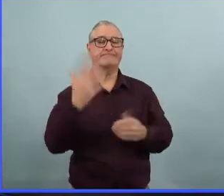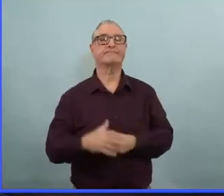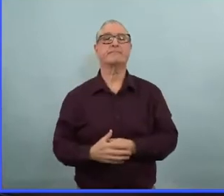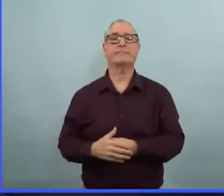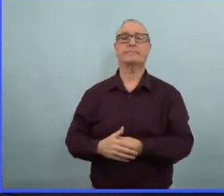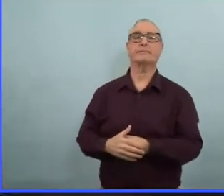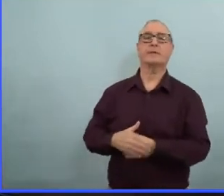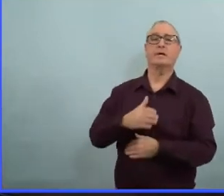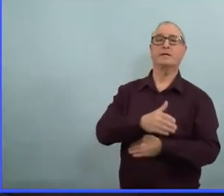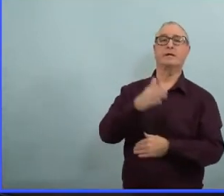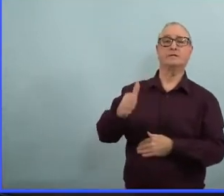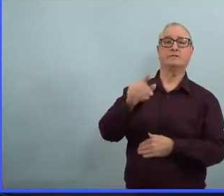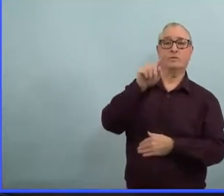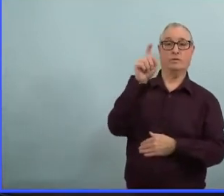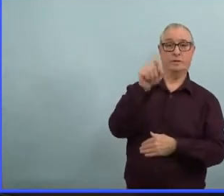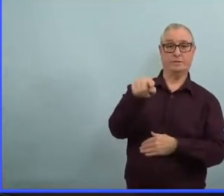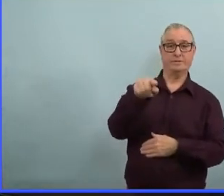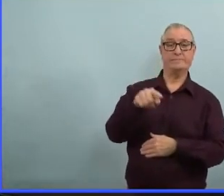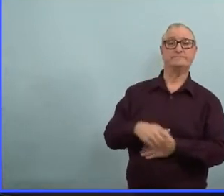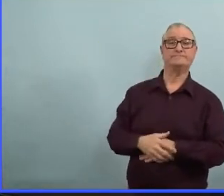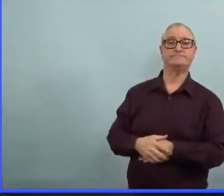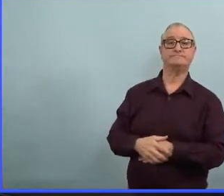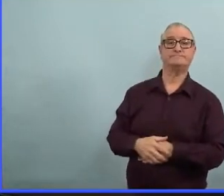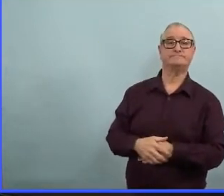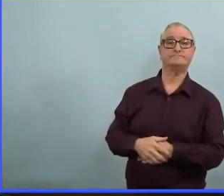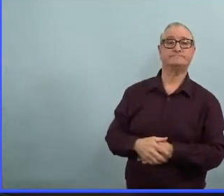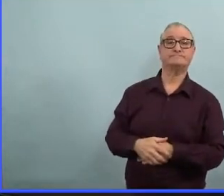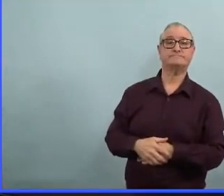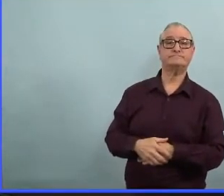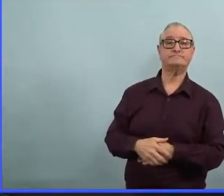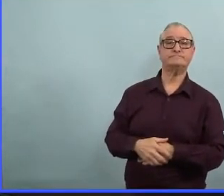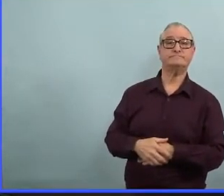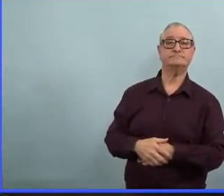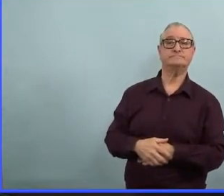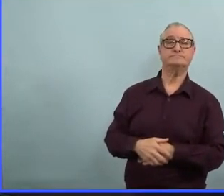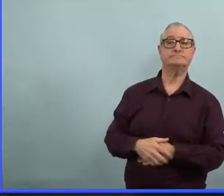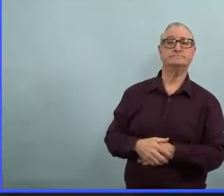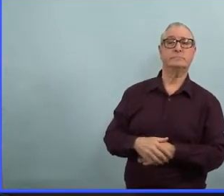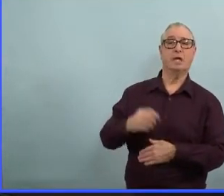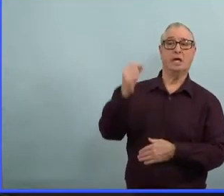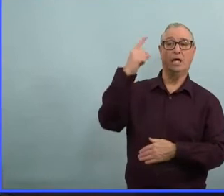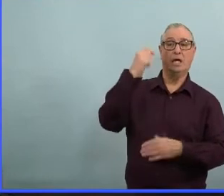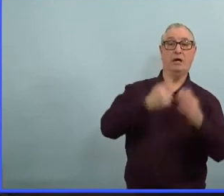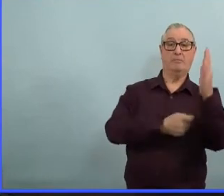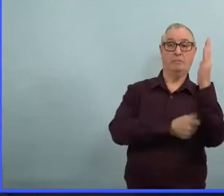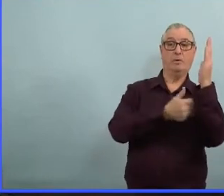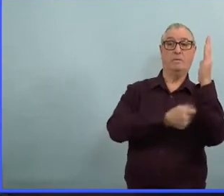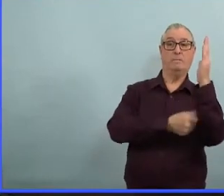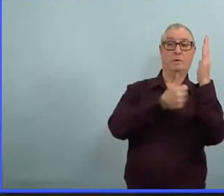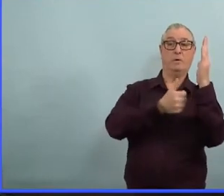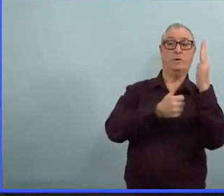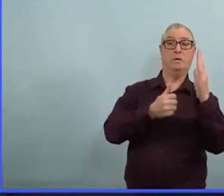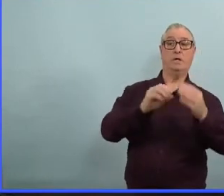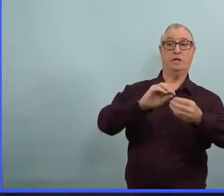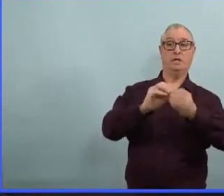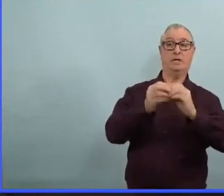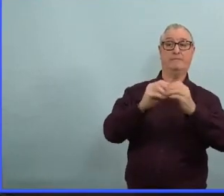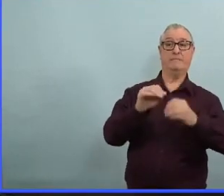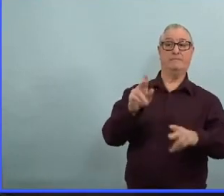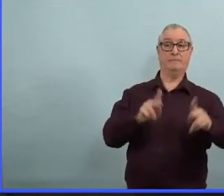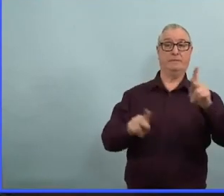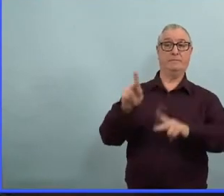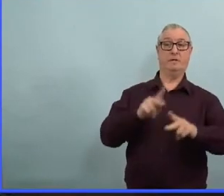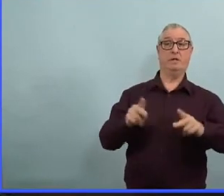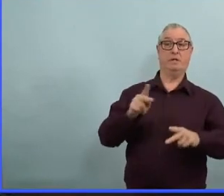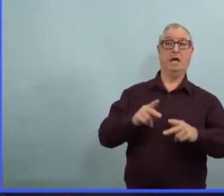si vous changez la capacité en disant ok tout le monde est encore à 50% mais vous éliminez le plafond de 250 personnes je veux dire